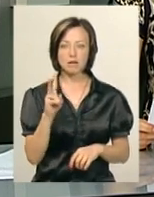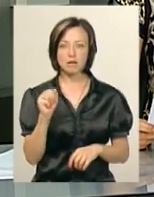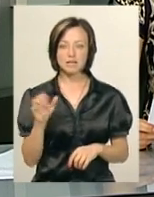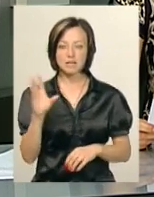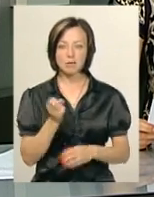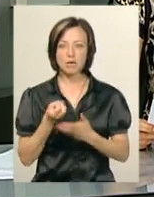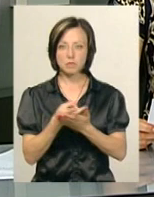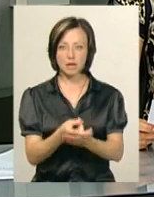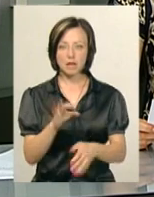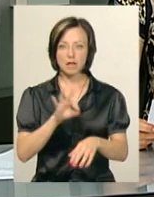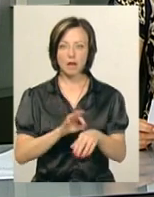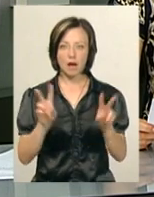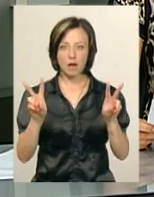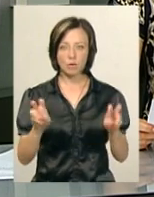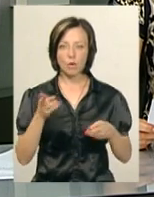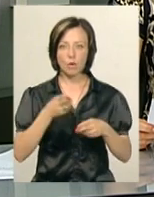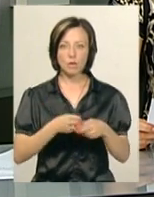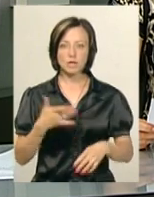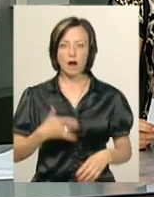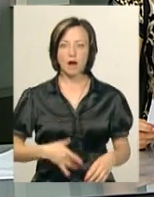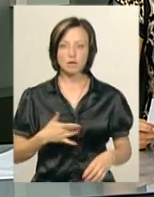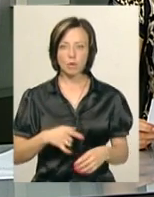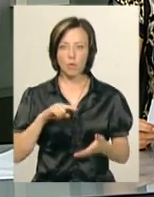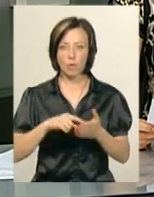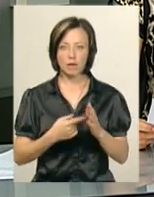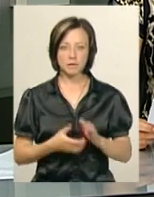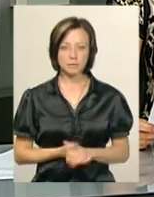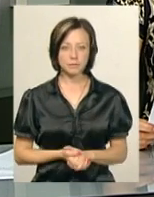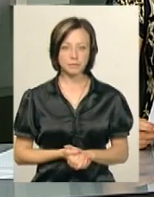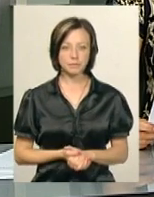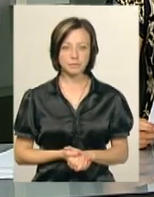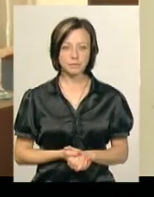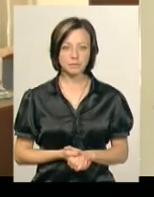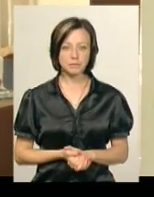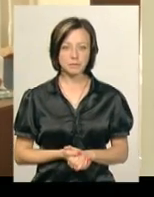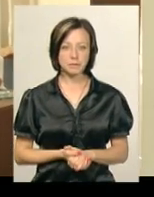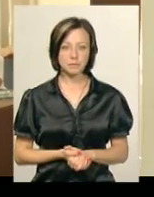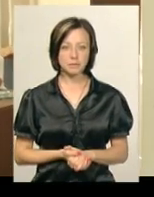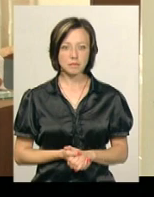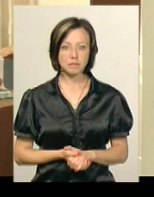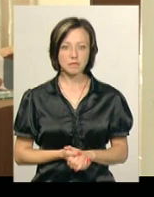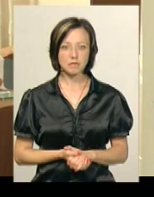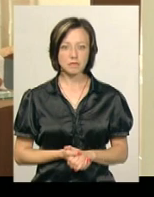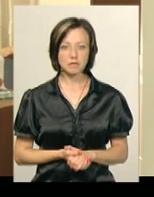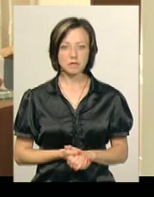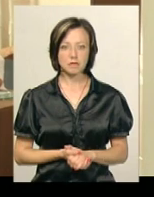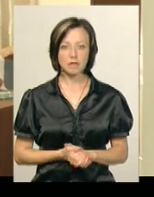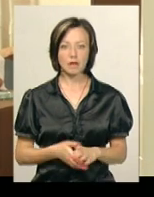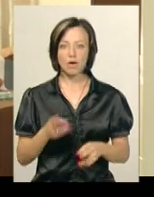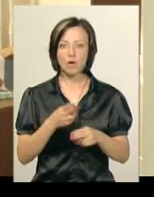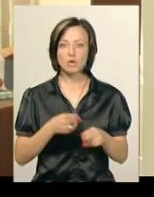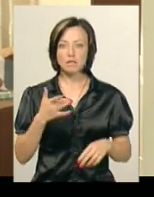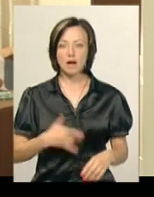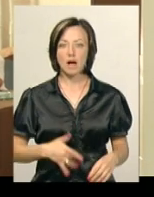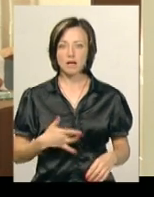госпіталізованим поставили діагноз «гострий гастроентероколіт». «Гострий гастроентероколіт – це